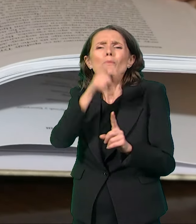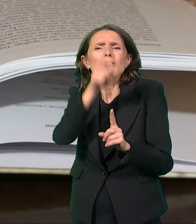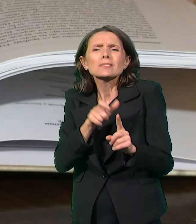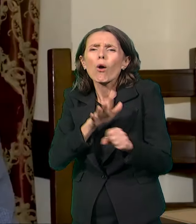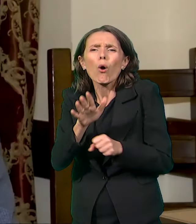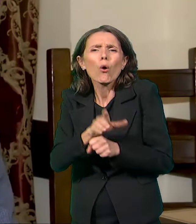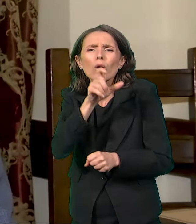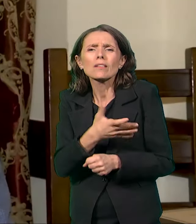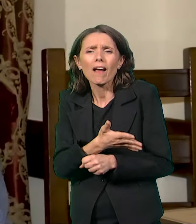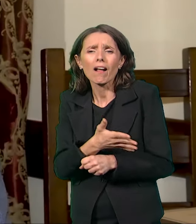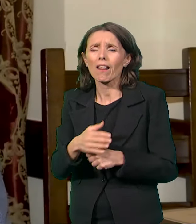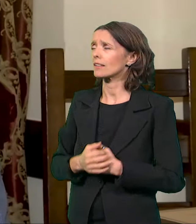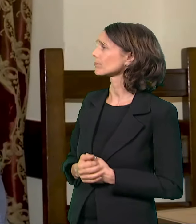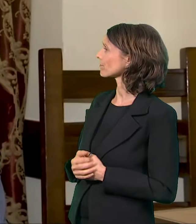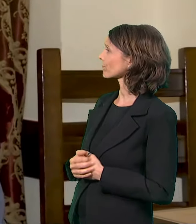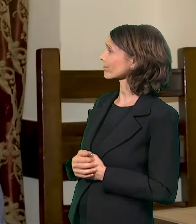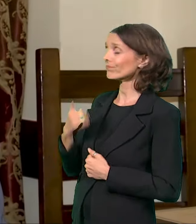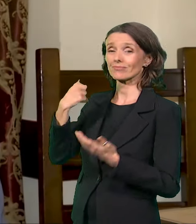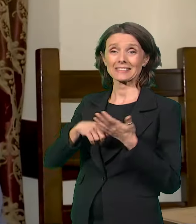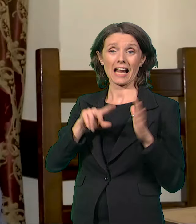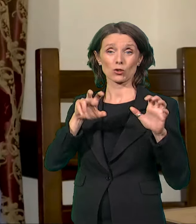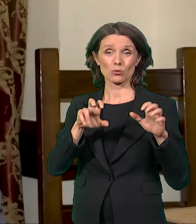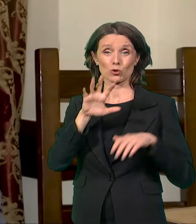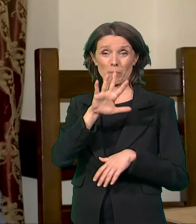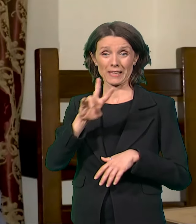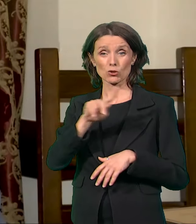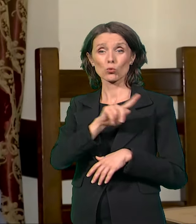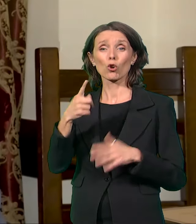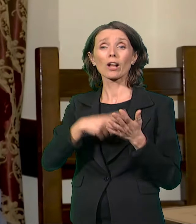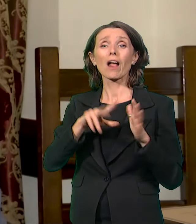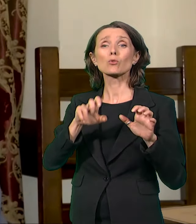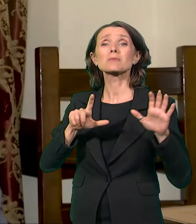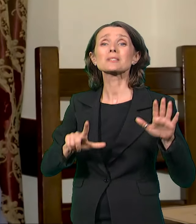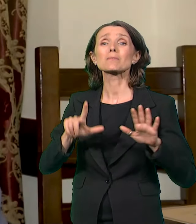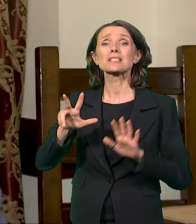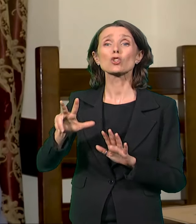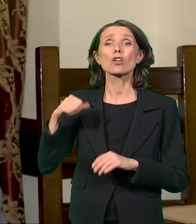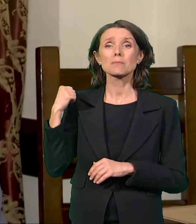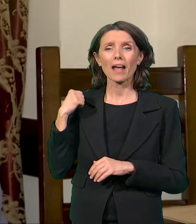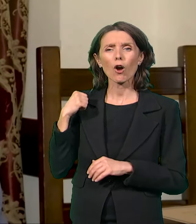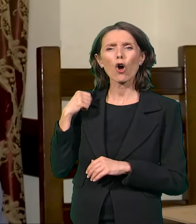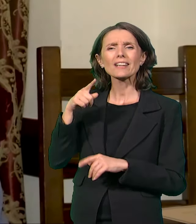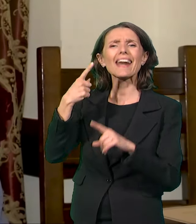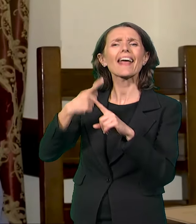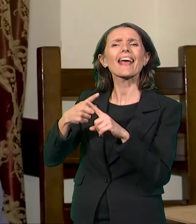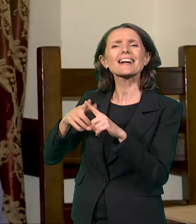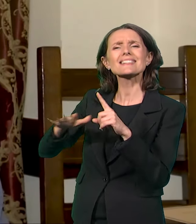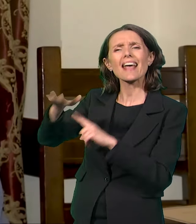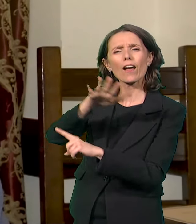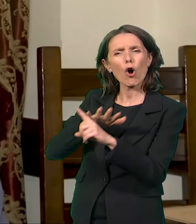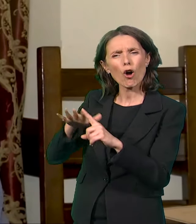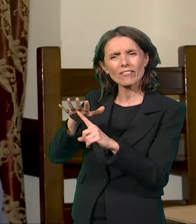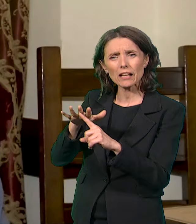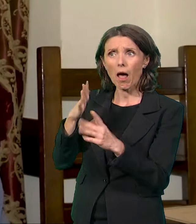Od 1852. do 1878. godine u Hercegovini je bila revolučija koja je trebala 25